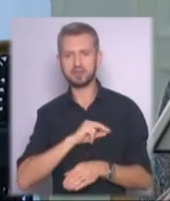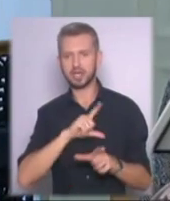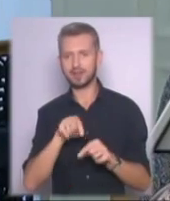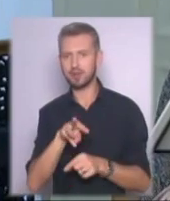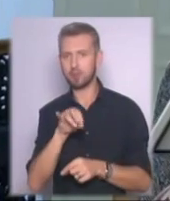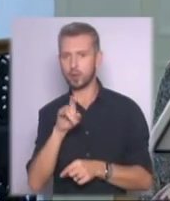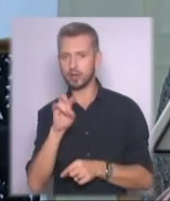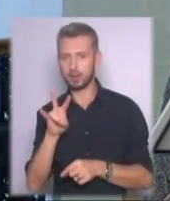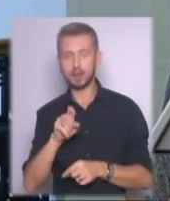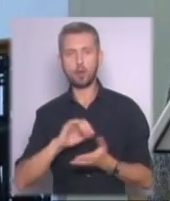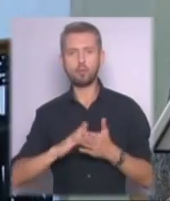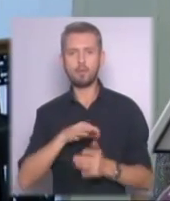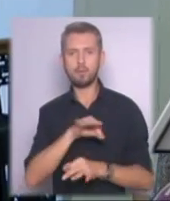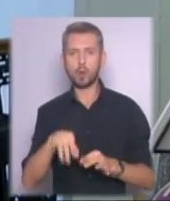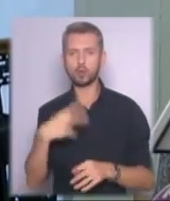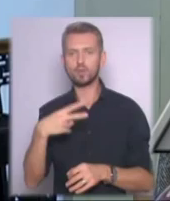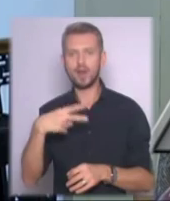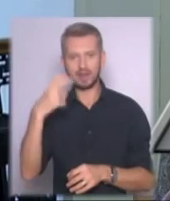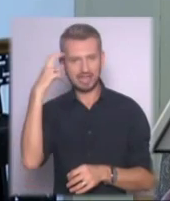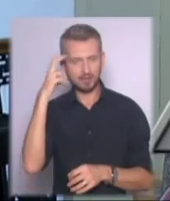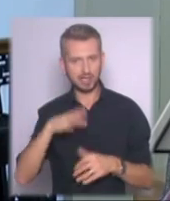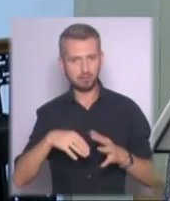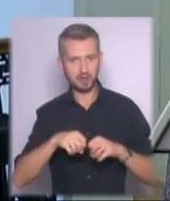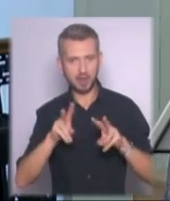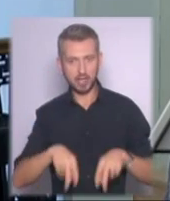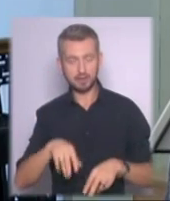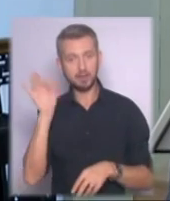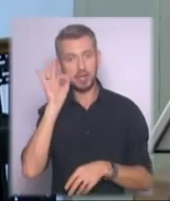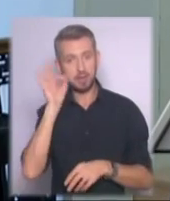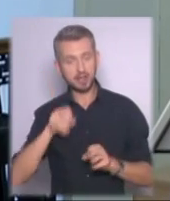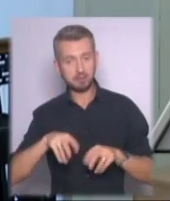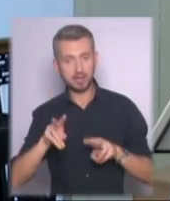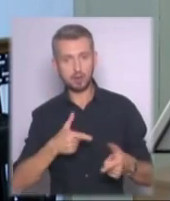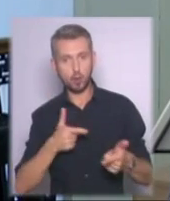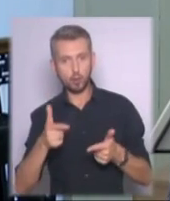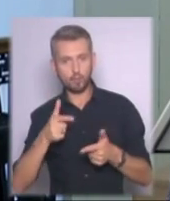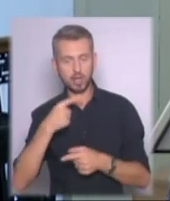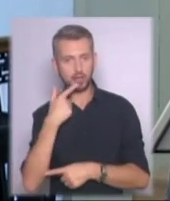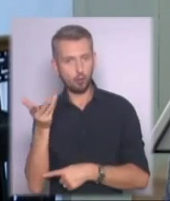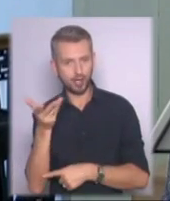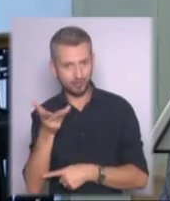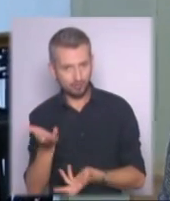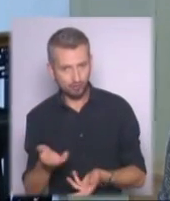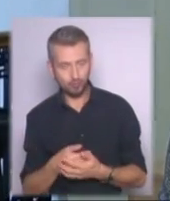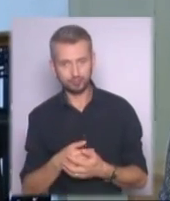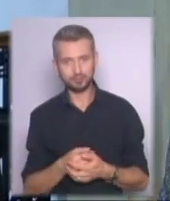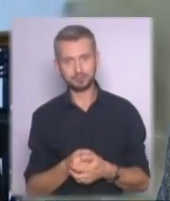20 спеціалістів столичних київських, німецькі спеціалісти готували теоретично, далі